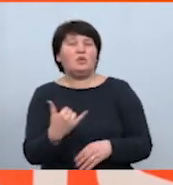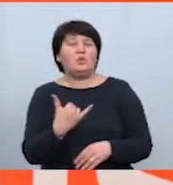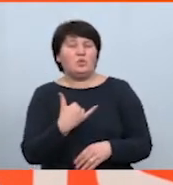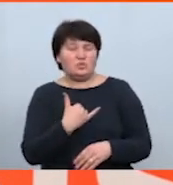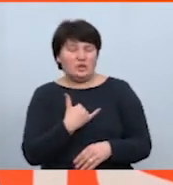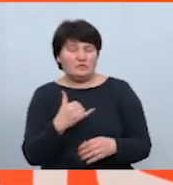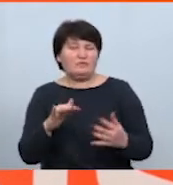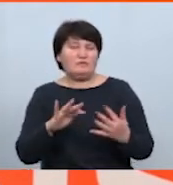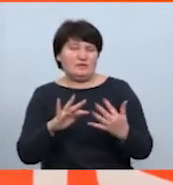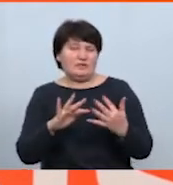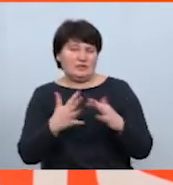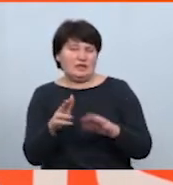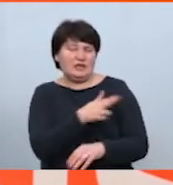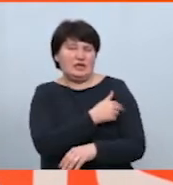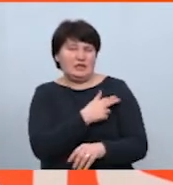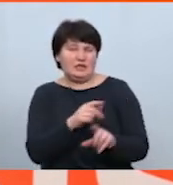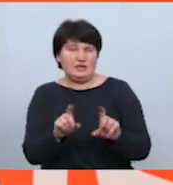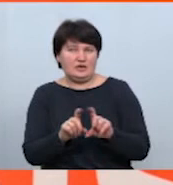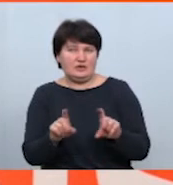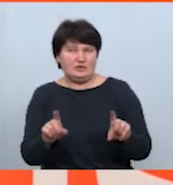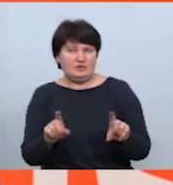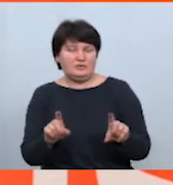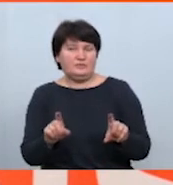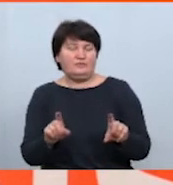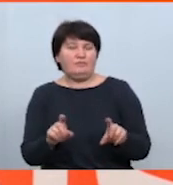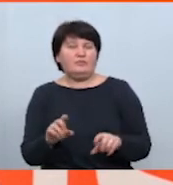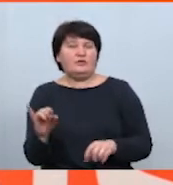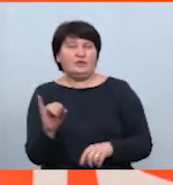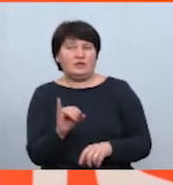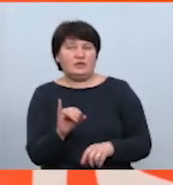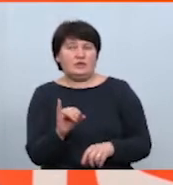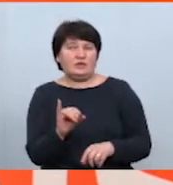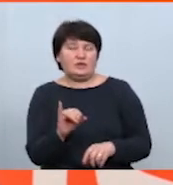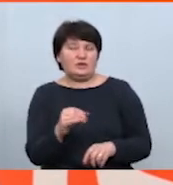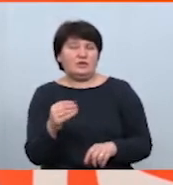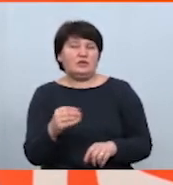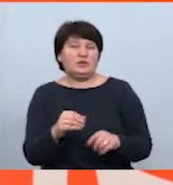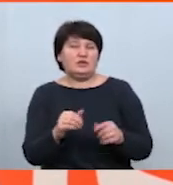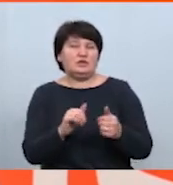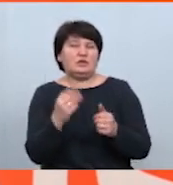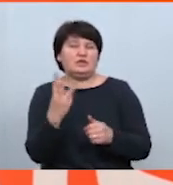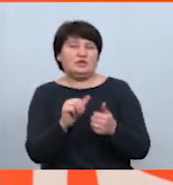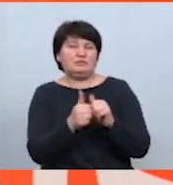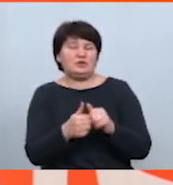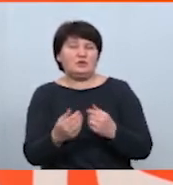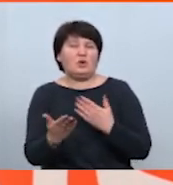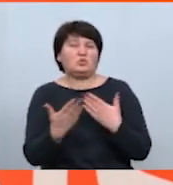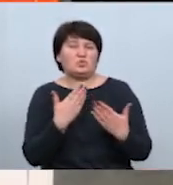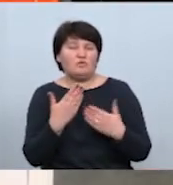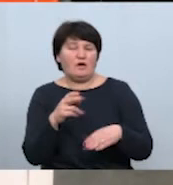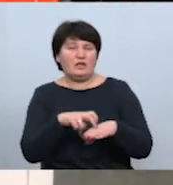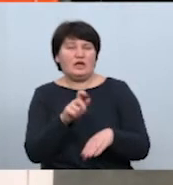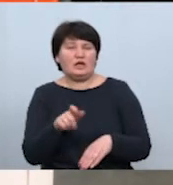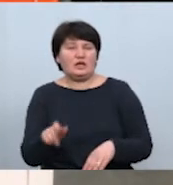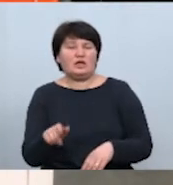лікарні, територіальної відділення, і три зміни з нею контактували лікарі і люди.